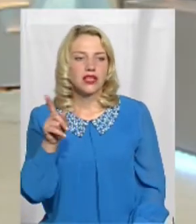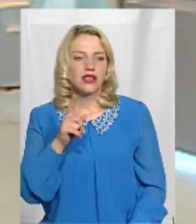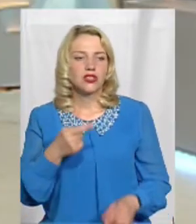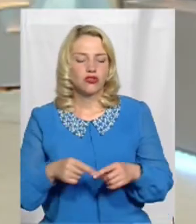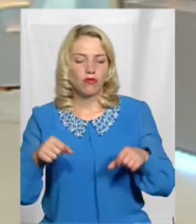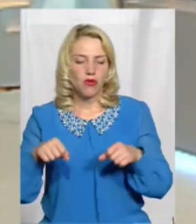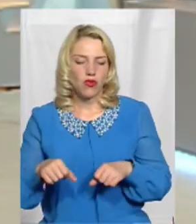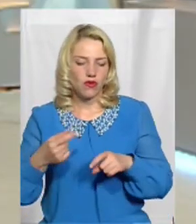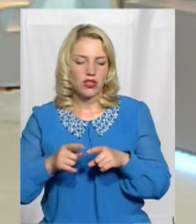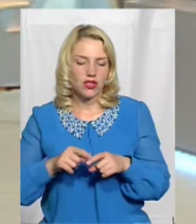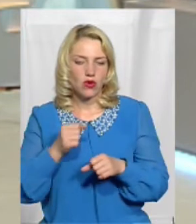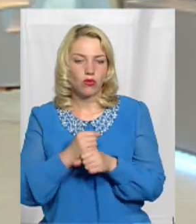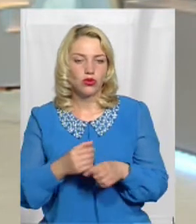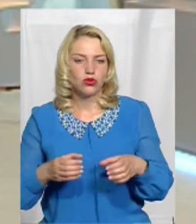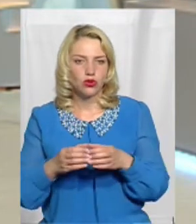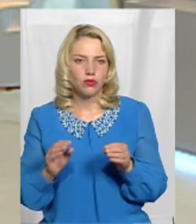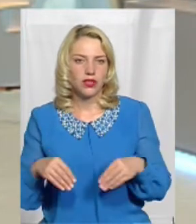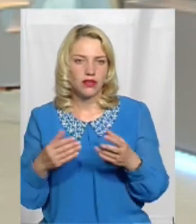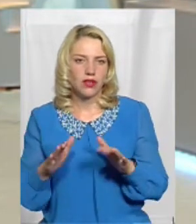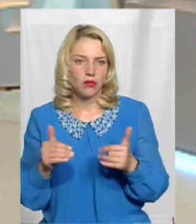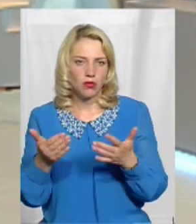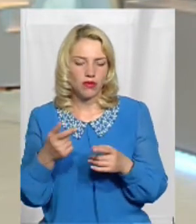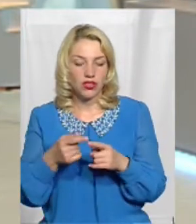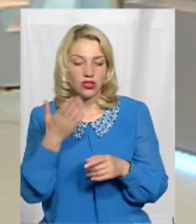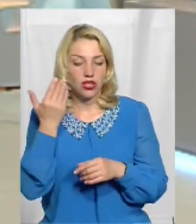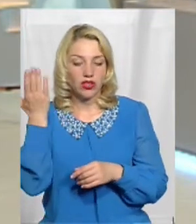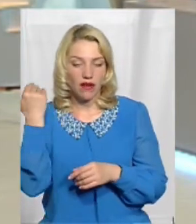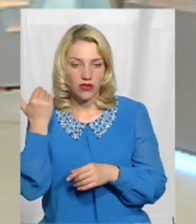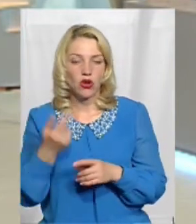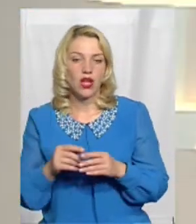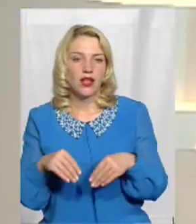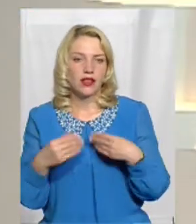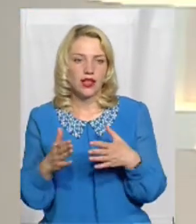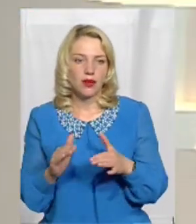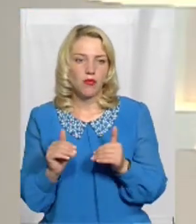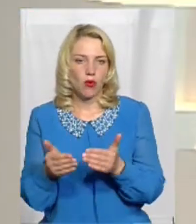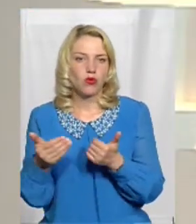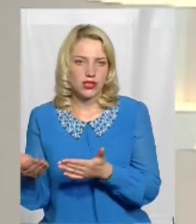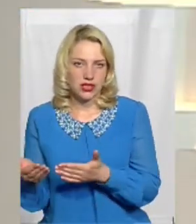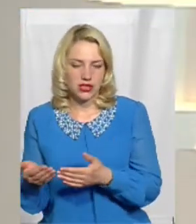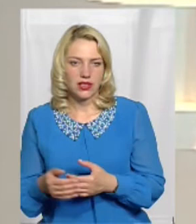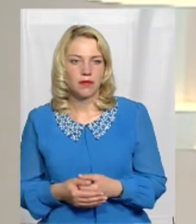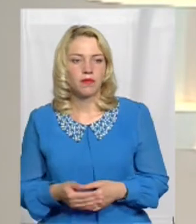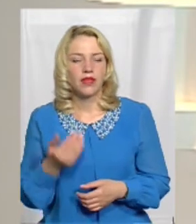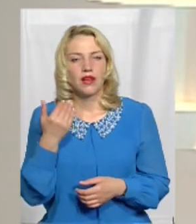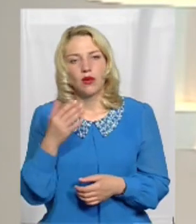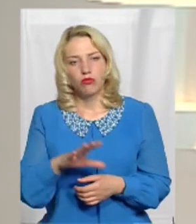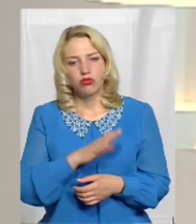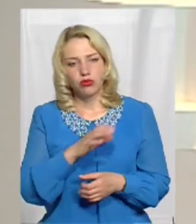цієї робочої групи надавати пропозиції, і от буквально нещодавно ви подали пропозицію в Мінрегіон Було